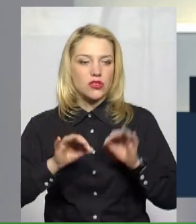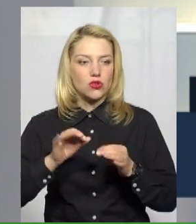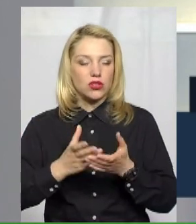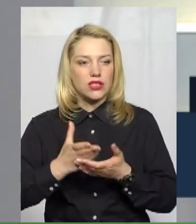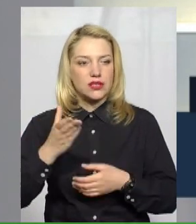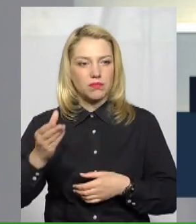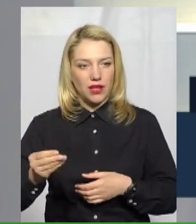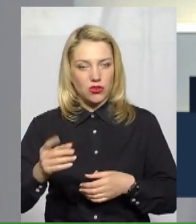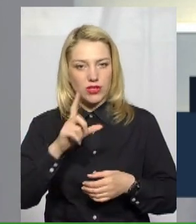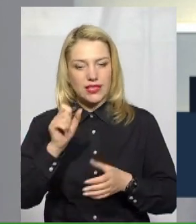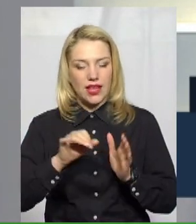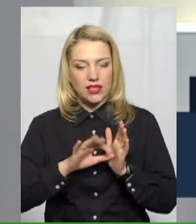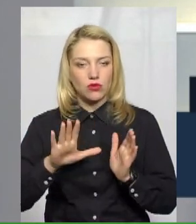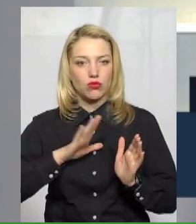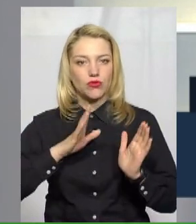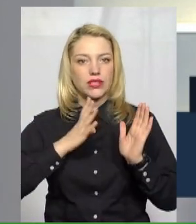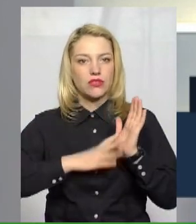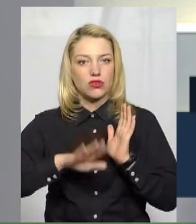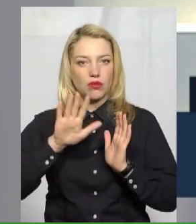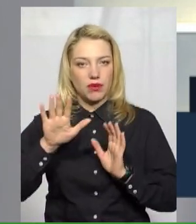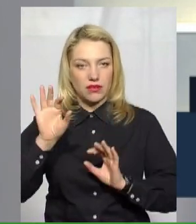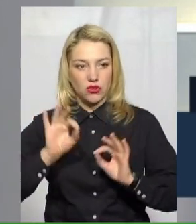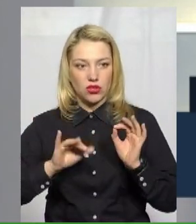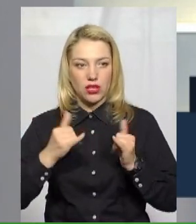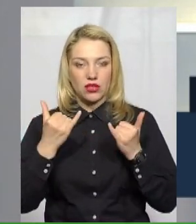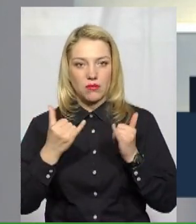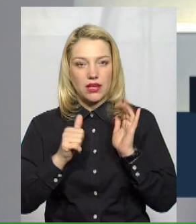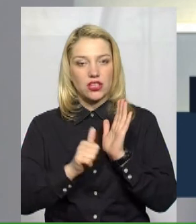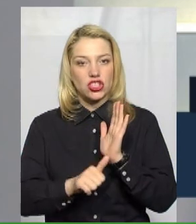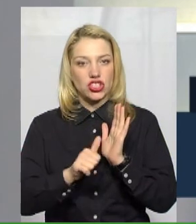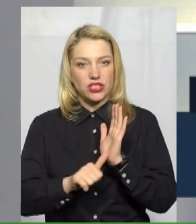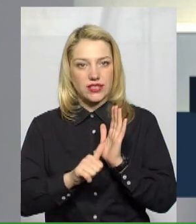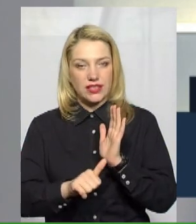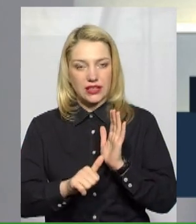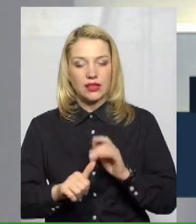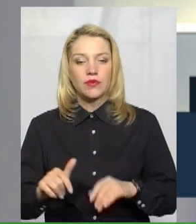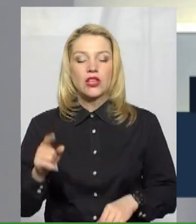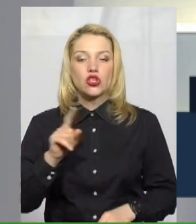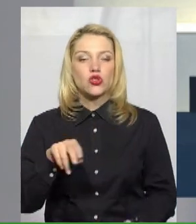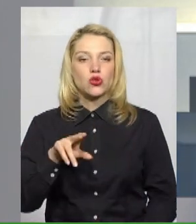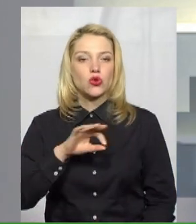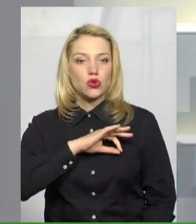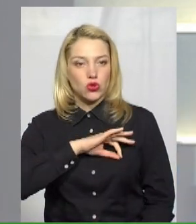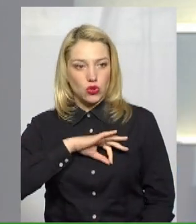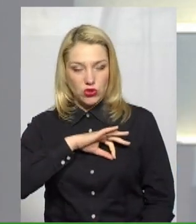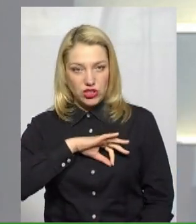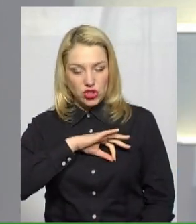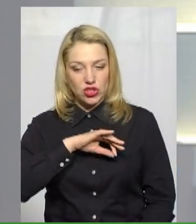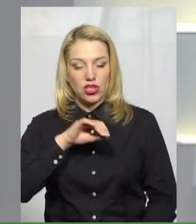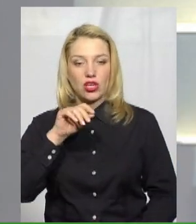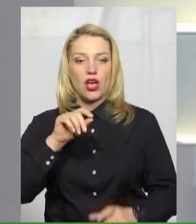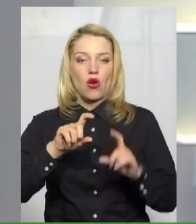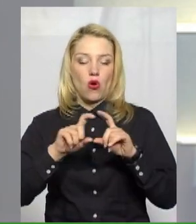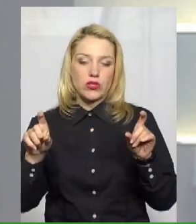95%. Тепер 60%. Стосовно юридичних осіб – понад 90%. Про